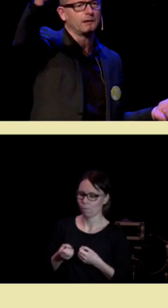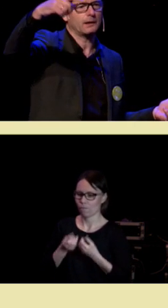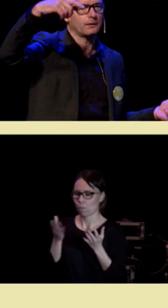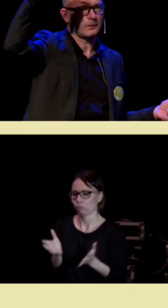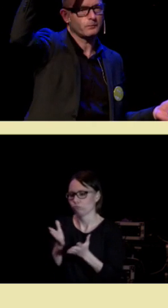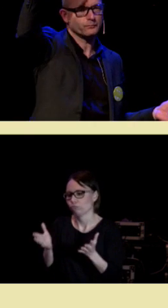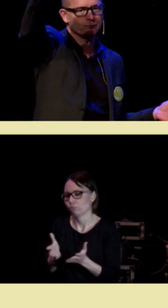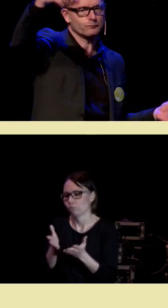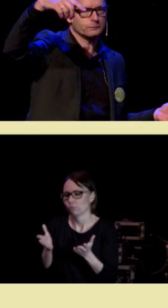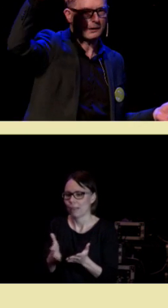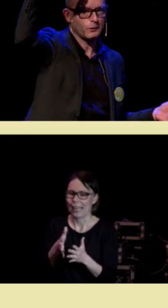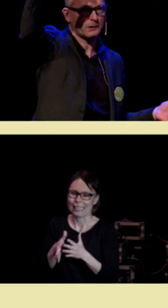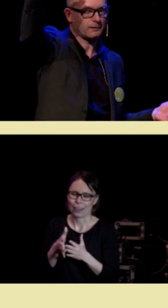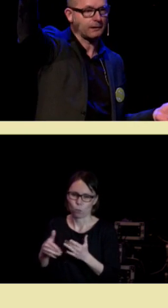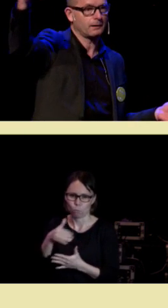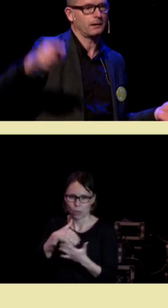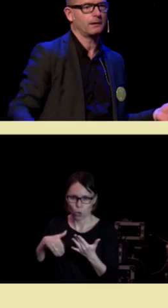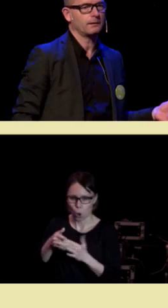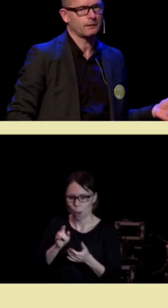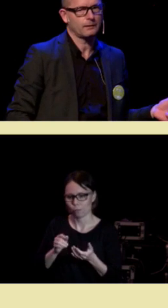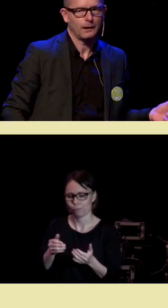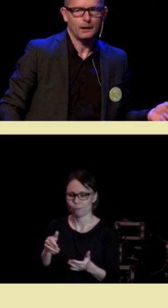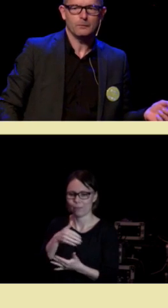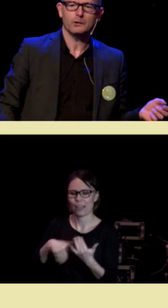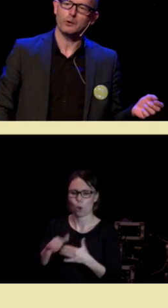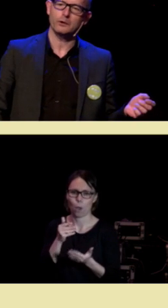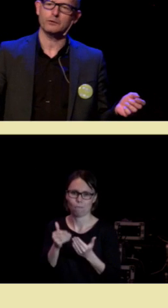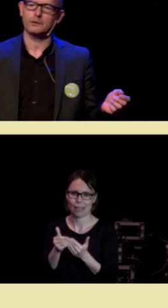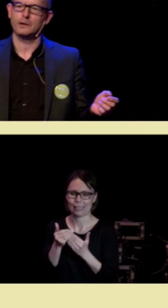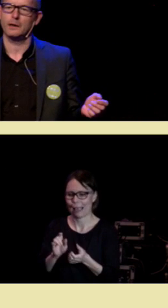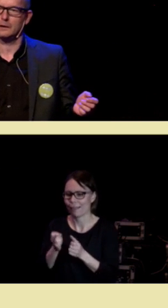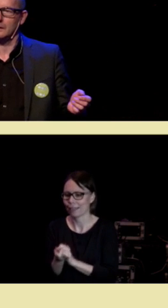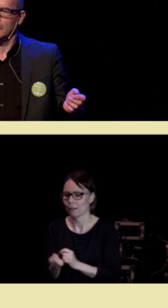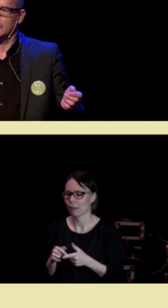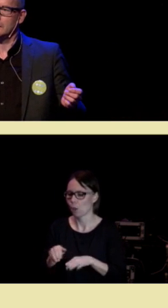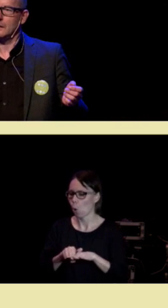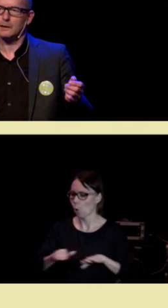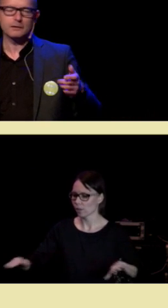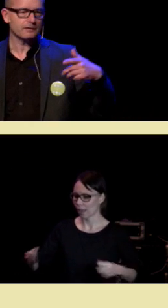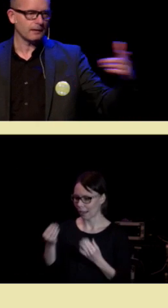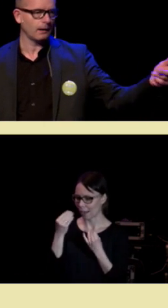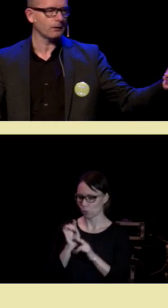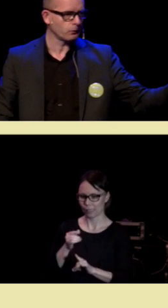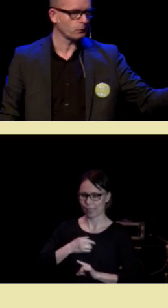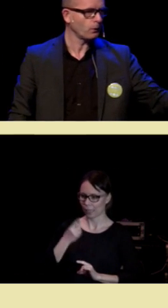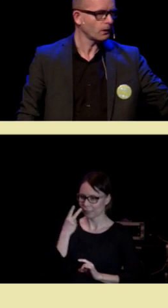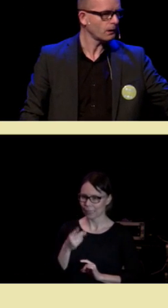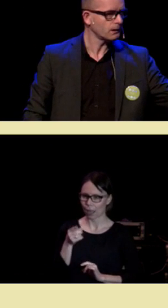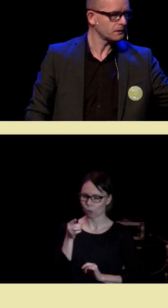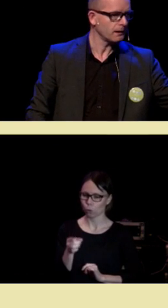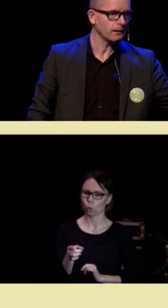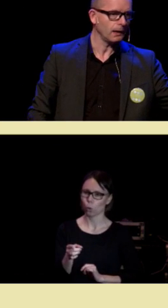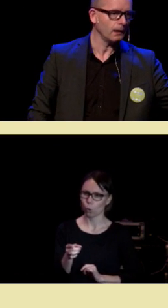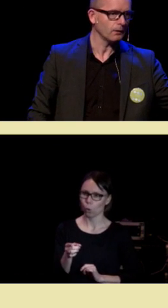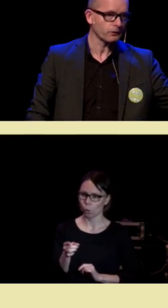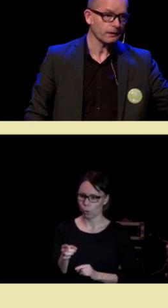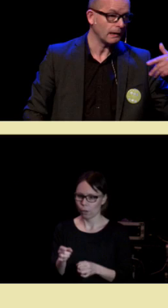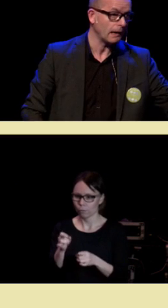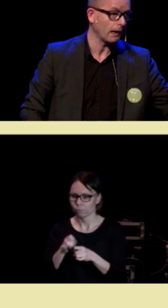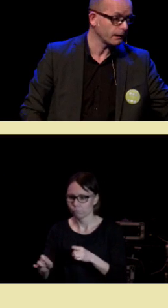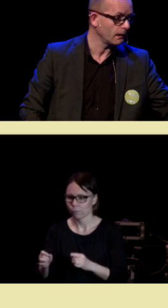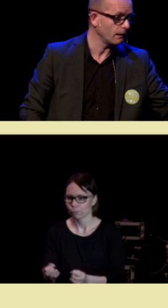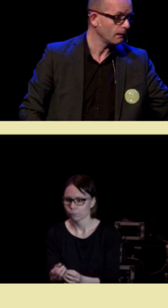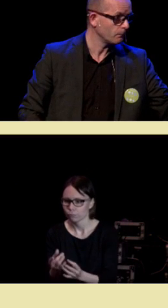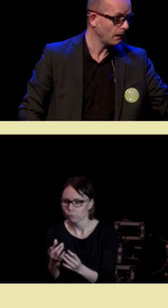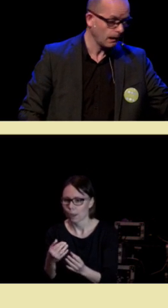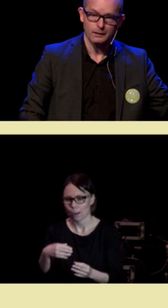foredles gjennom miljømessige endringer. Ikke sant? Men horisontal læring, det at jeg kan se at du tenner ild, og så kan jeg